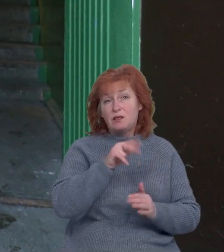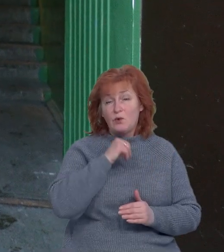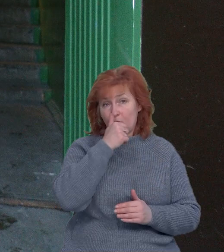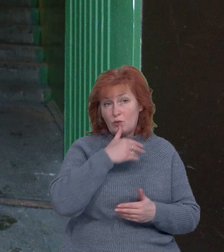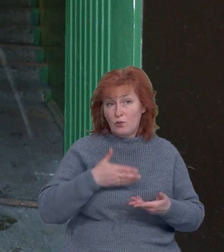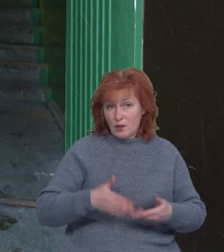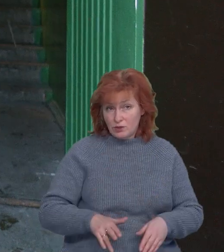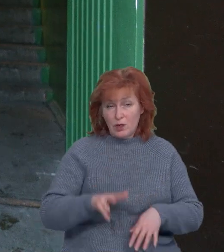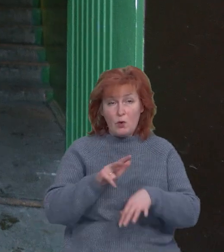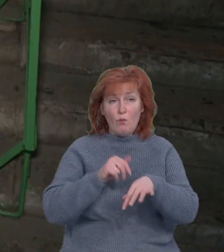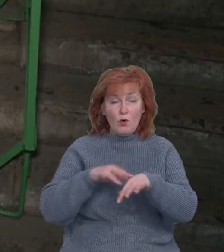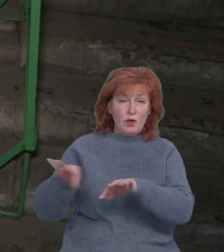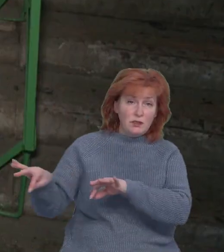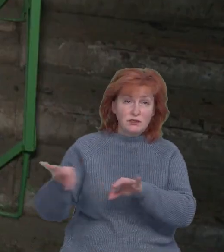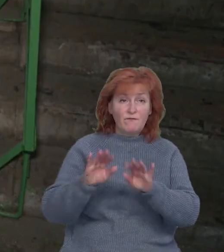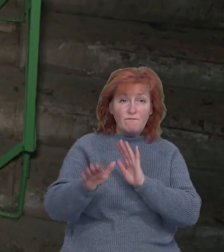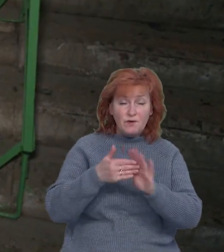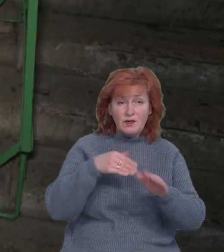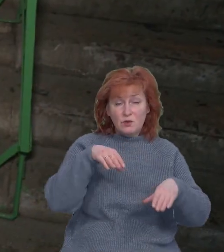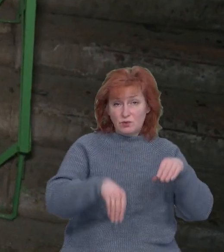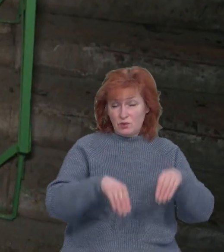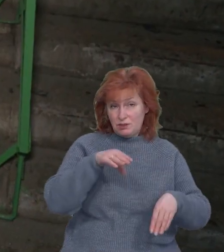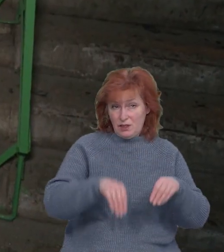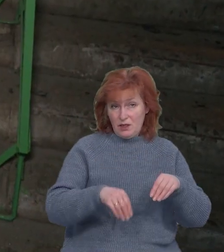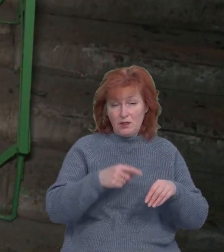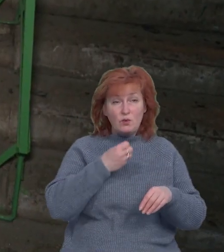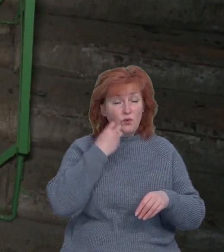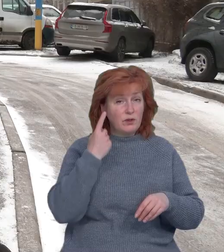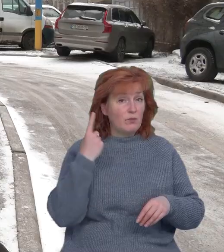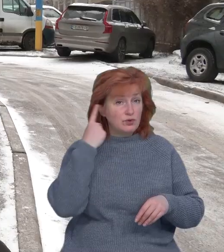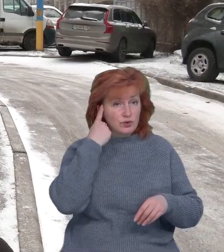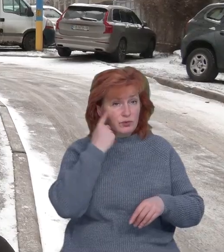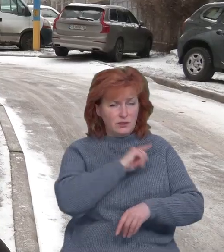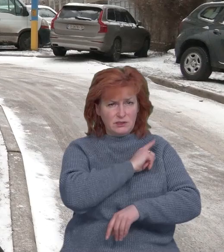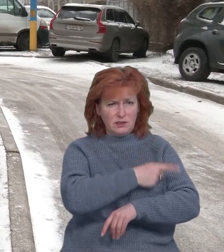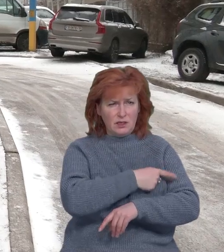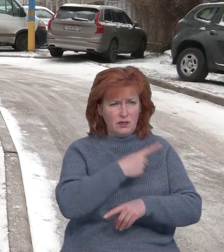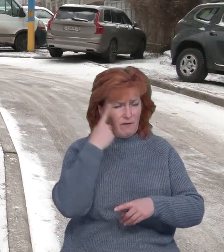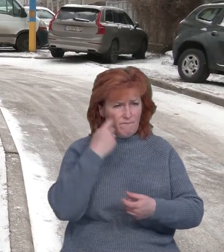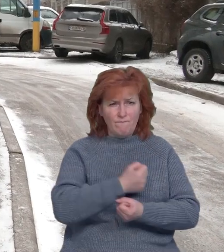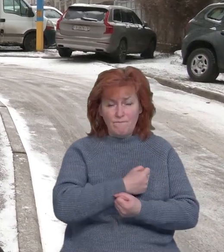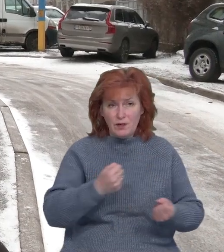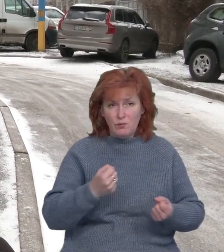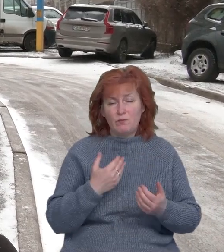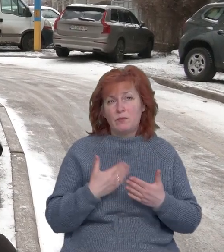народження. Поліцію викликали мешканці будинку, які почули сильний вибух. Десь о 12